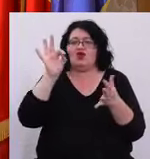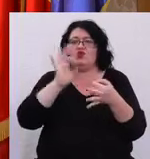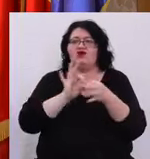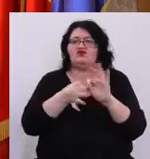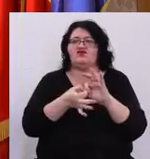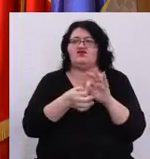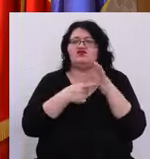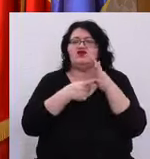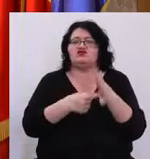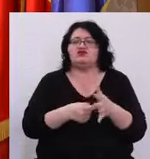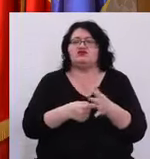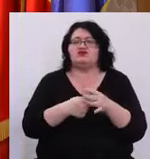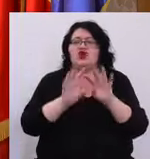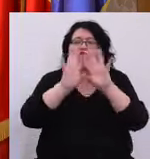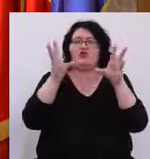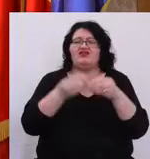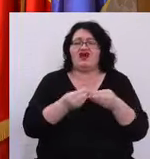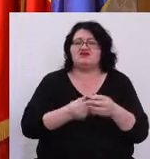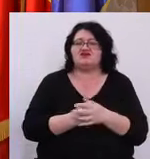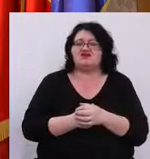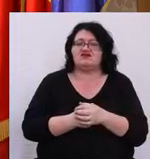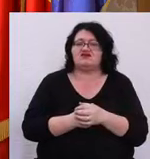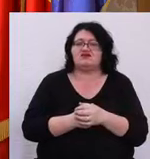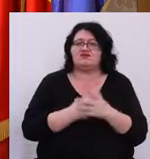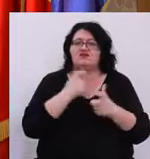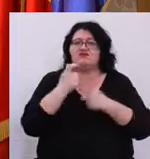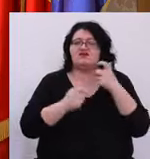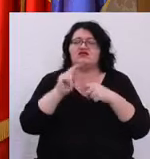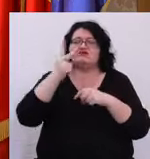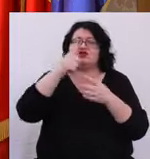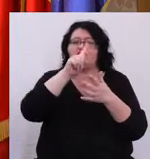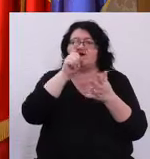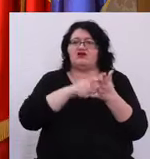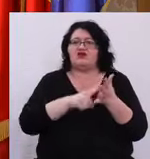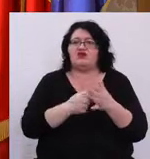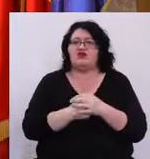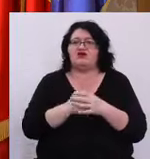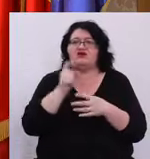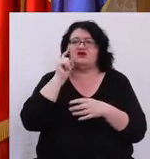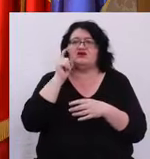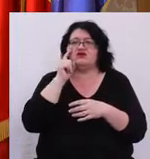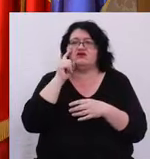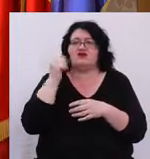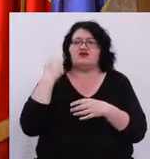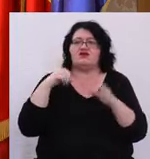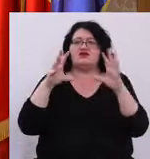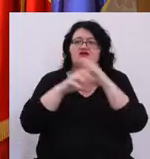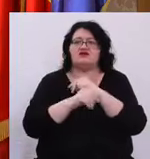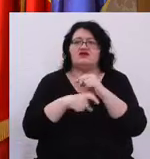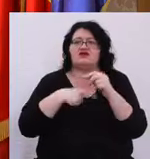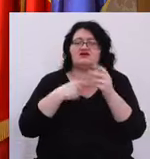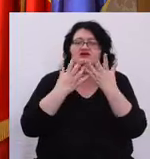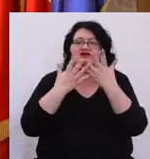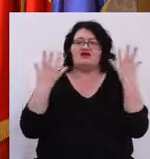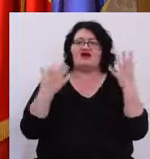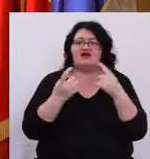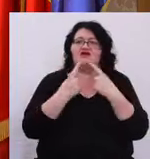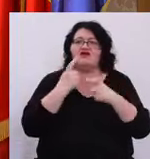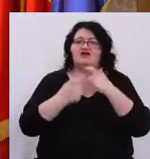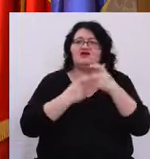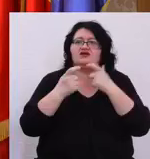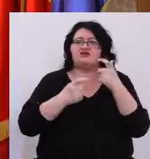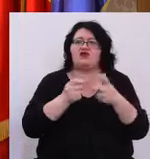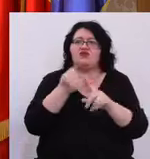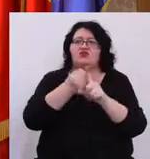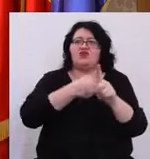scos acest citat din context Despre a doua întrebare Cred că de aseară este destul de evident că vorbim de